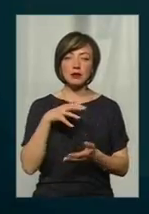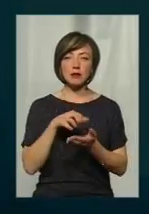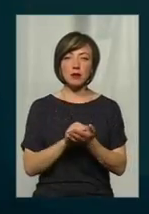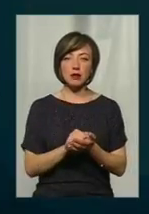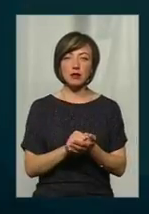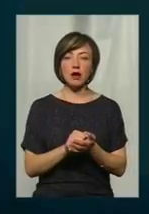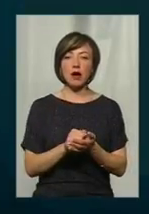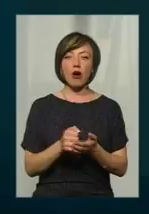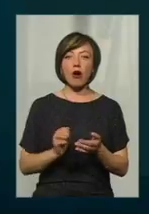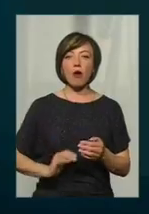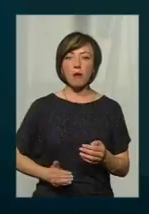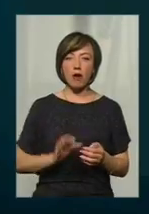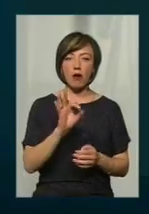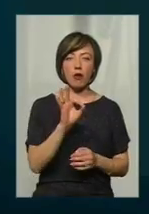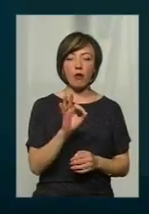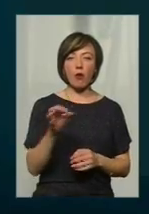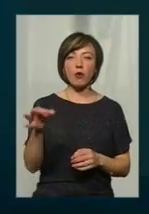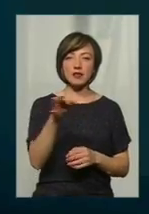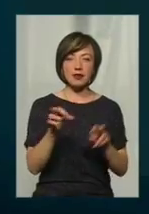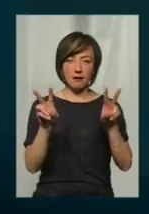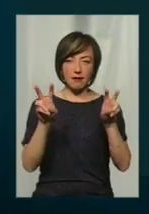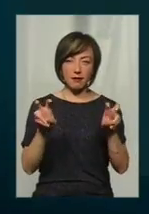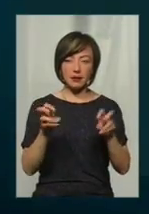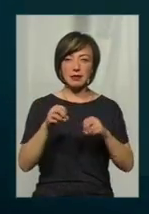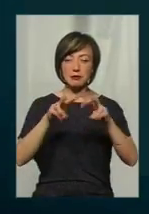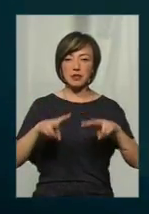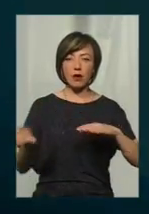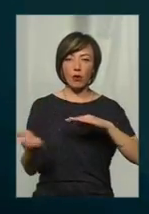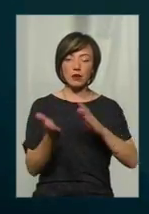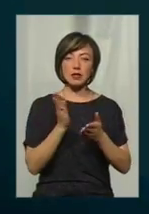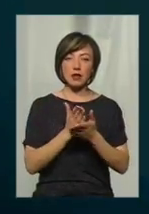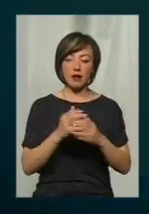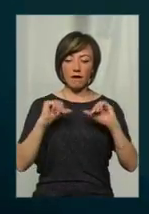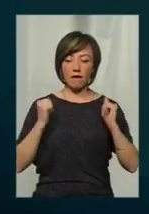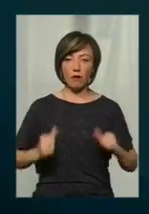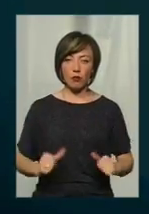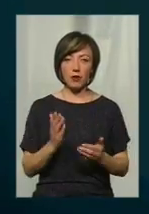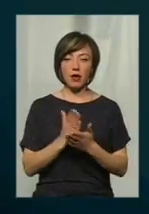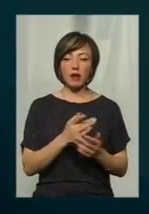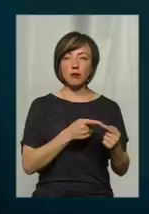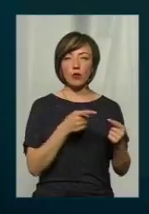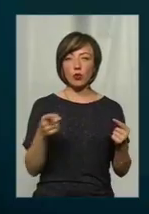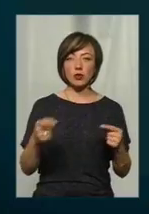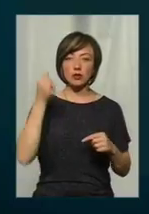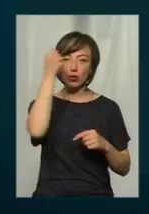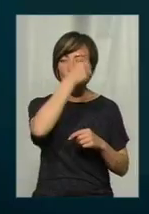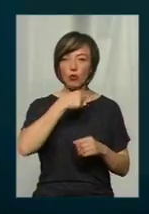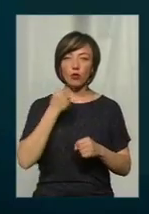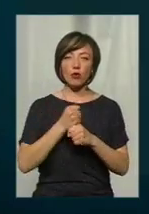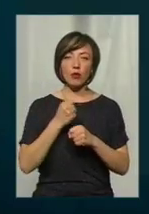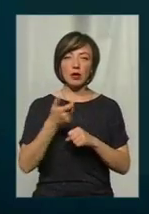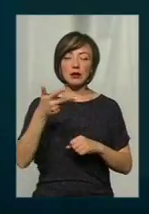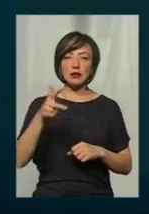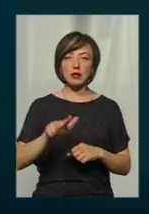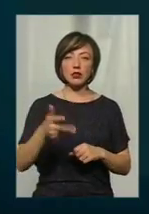«Озерна». У них є спеціальні коси та спеціальна уніформа. Вони протягом року роблять 3